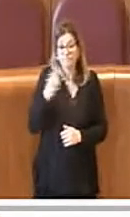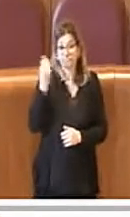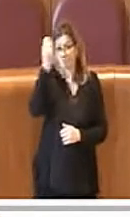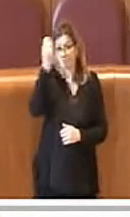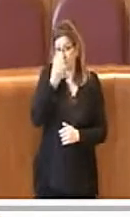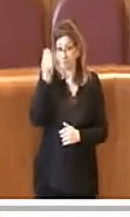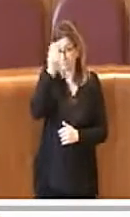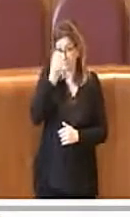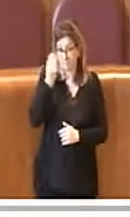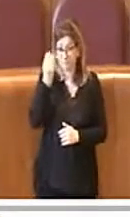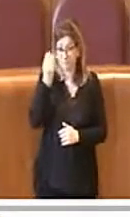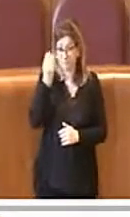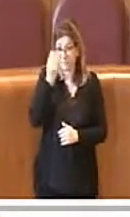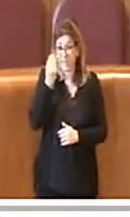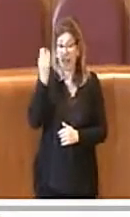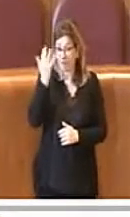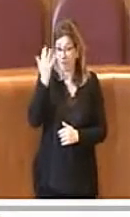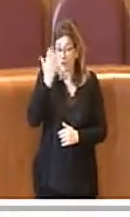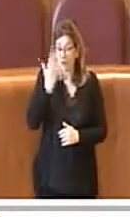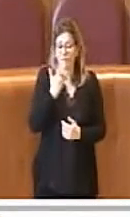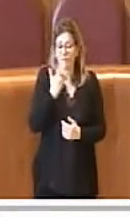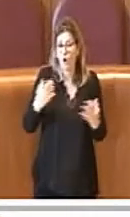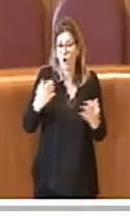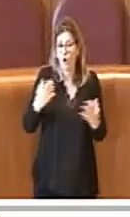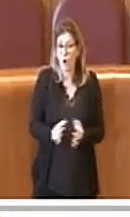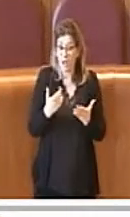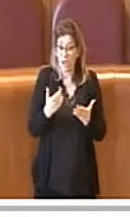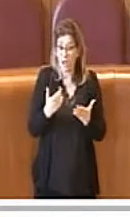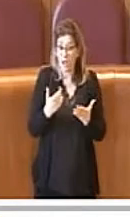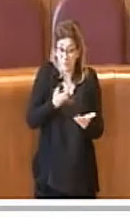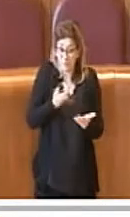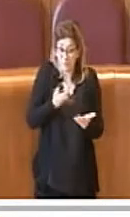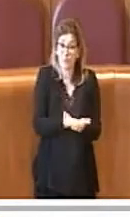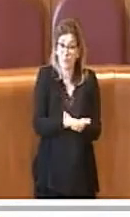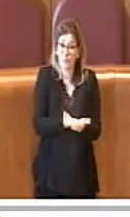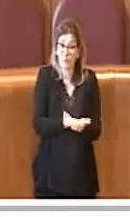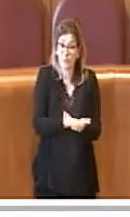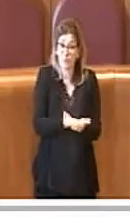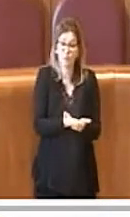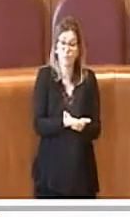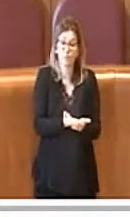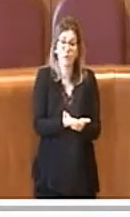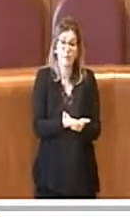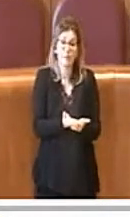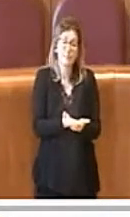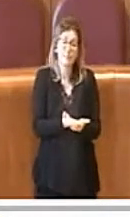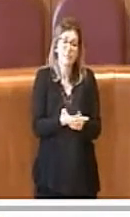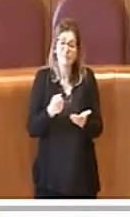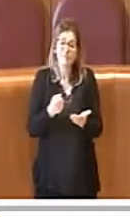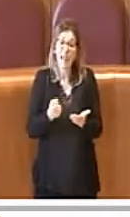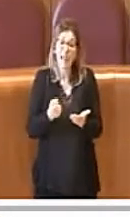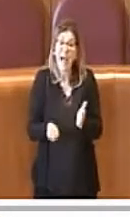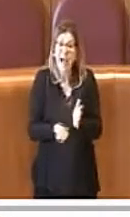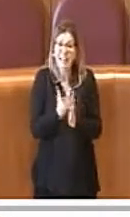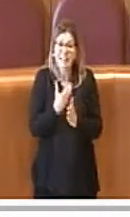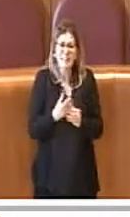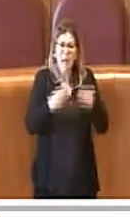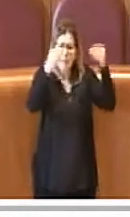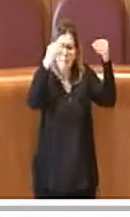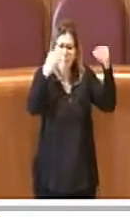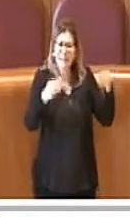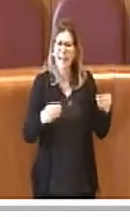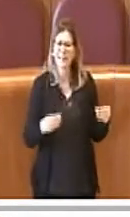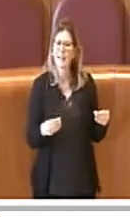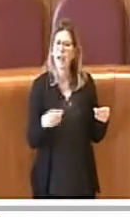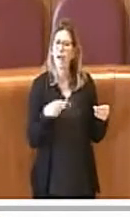volevo portare alla stessa mozione, riteniamo che attivare una piattaforma telematica